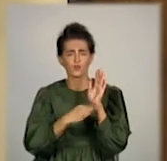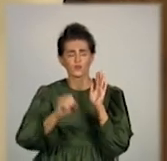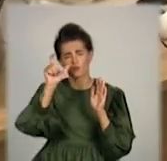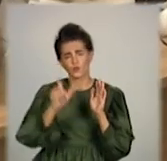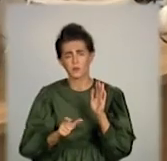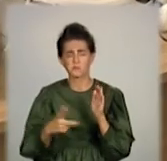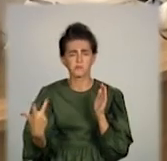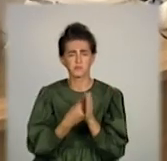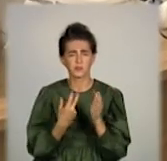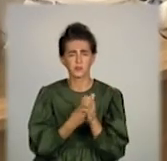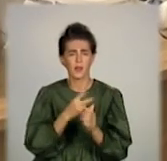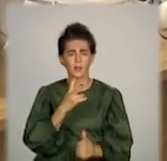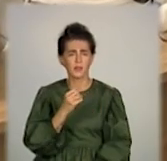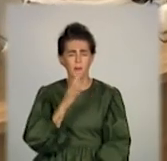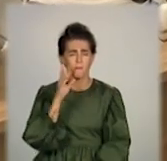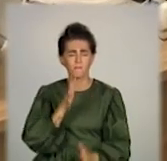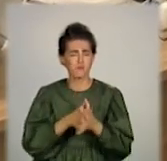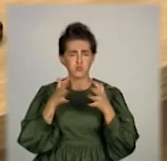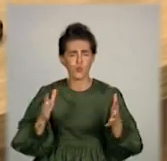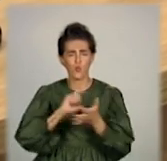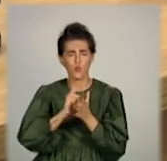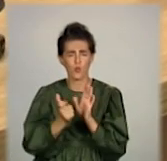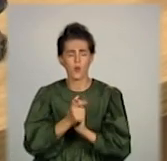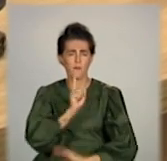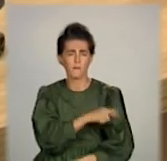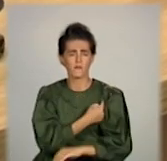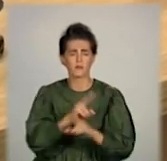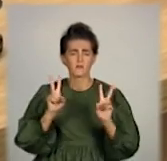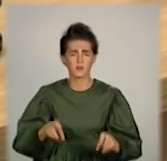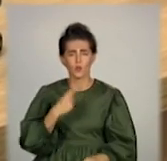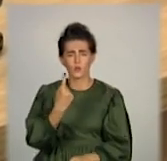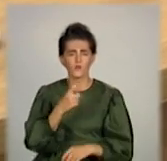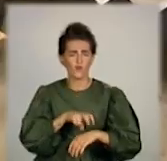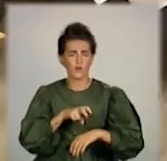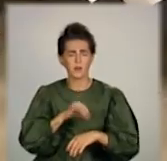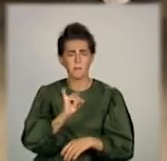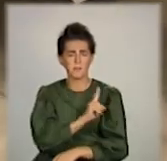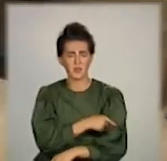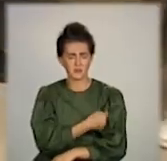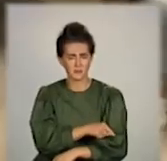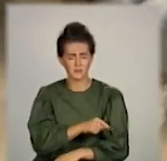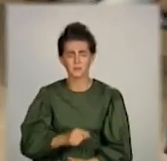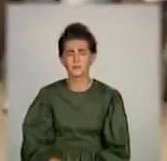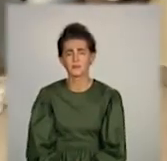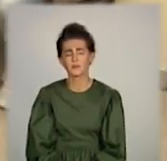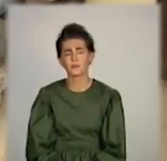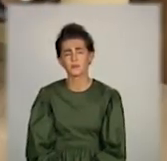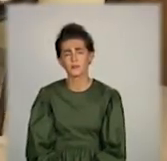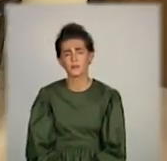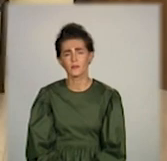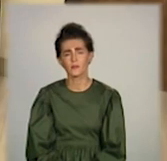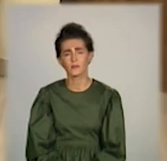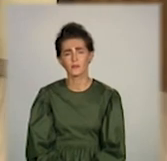Щеплення роблять у невеличкій кімнаті, а з персоналу лише один лікар і медсестра. Олексій Куделя, Максим